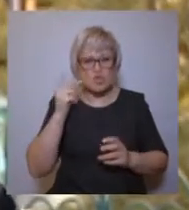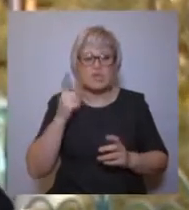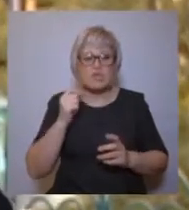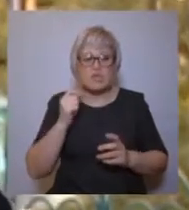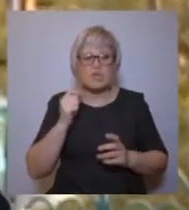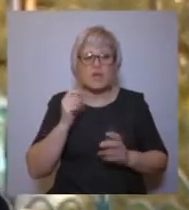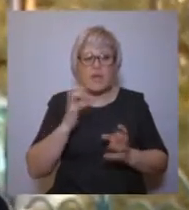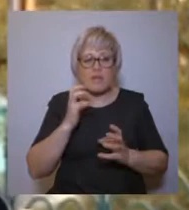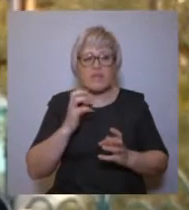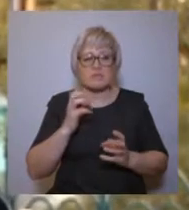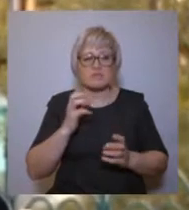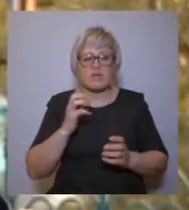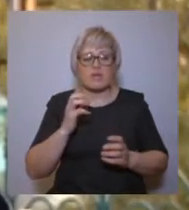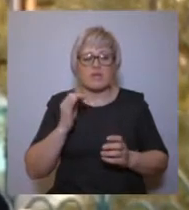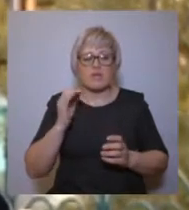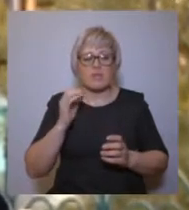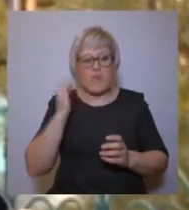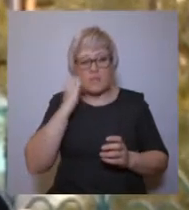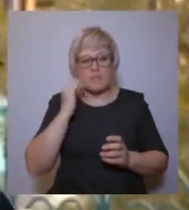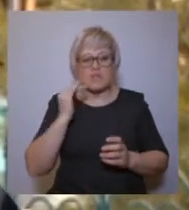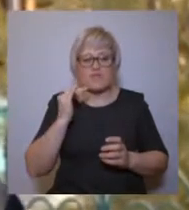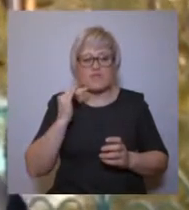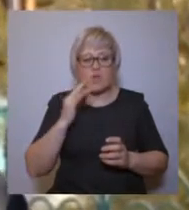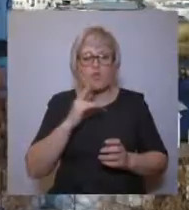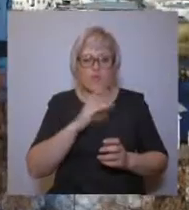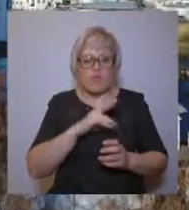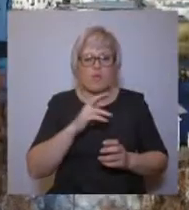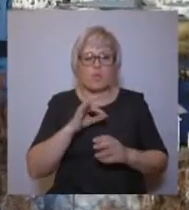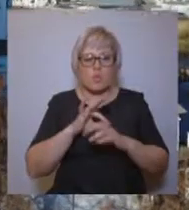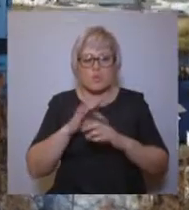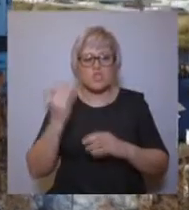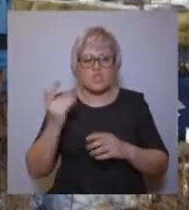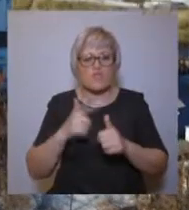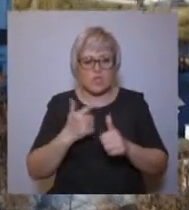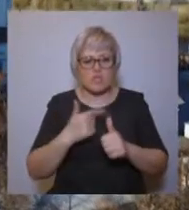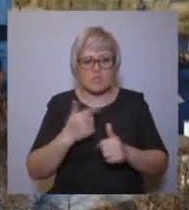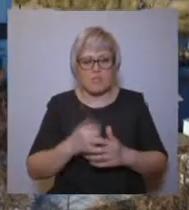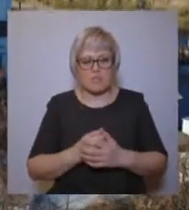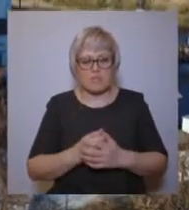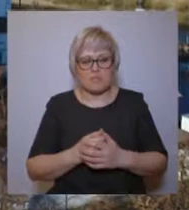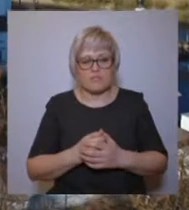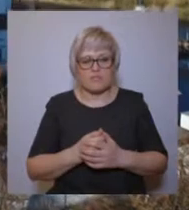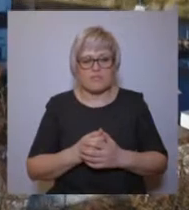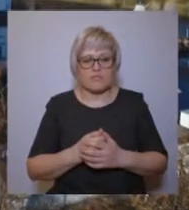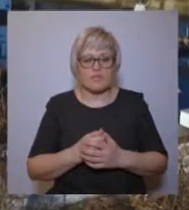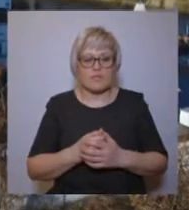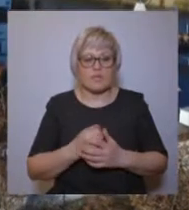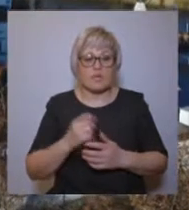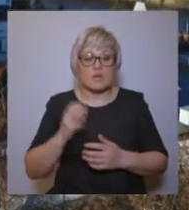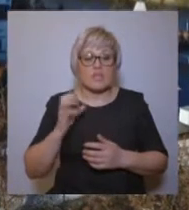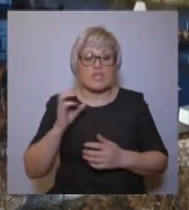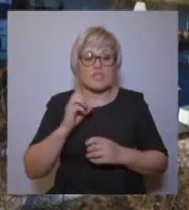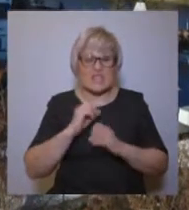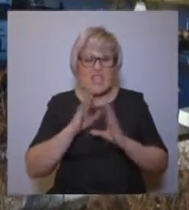носит в честь и его имени, то есть филофейская школа. Два раза удалялся святитель Филофей, в им же